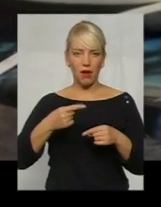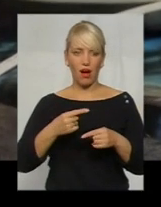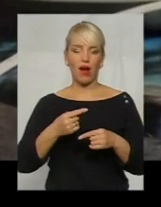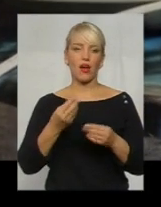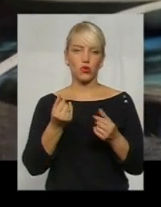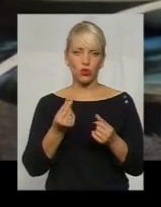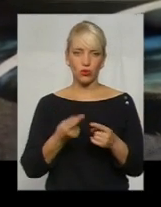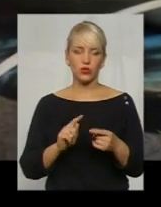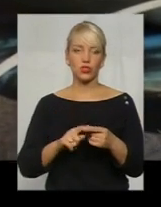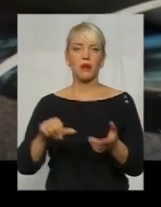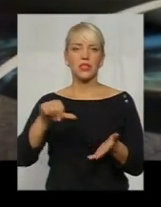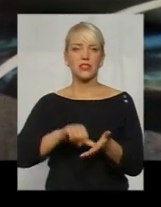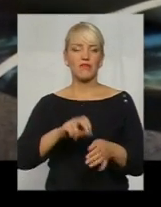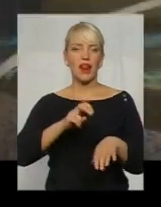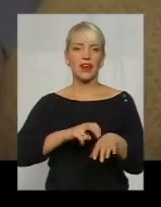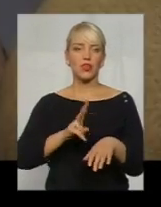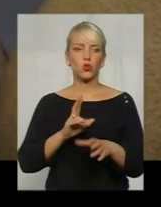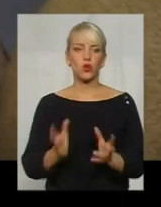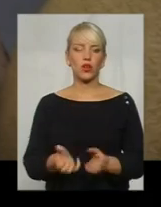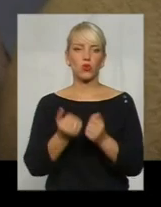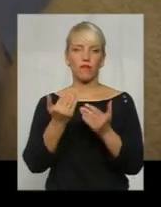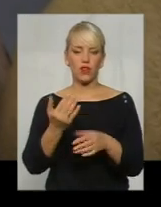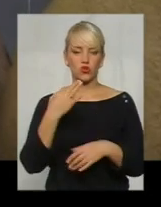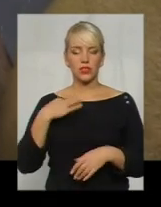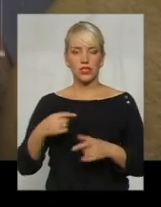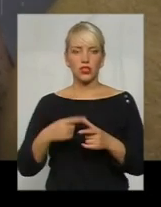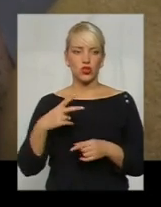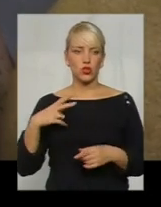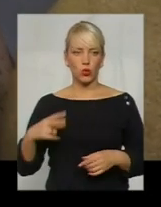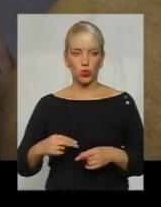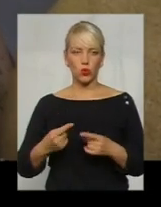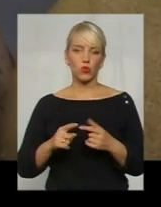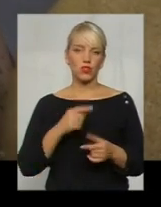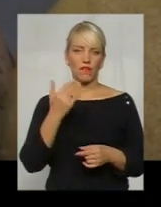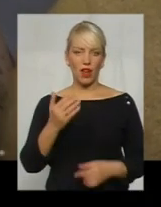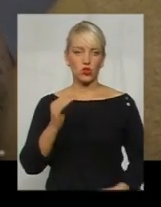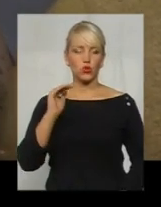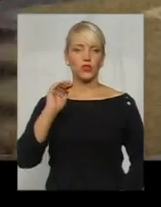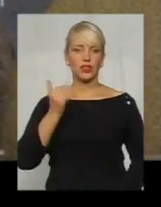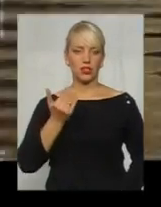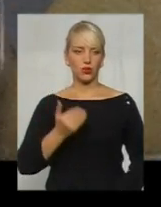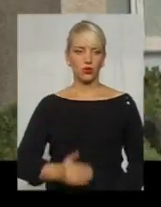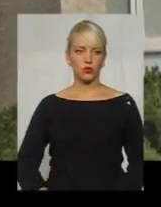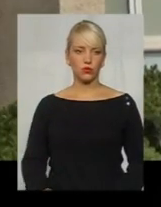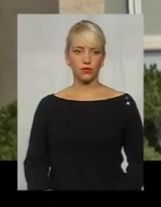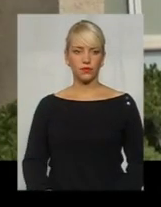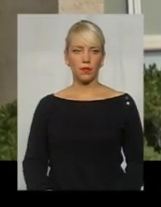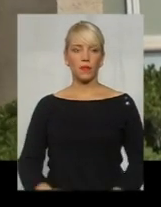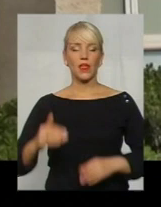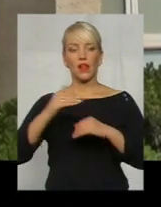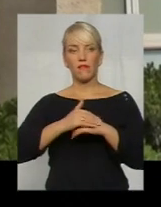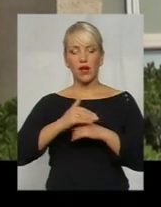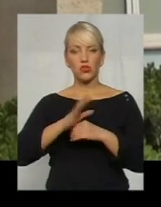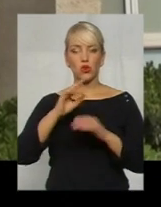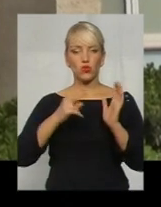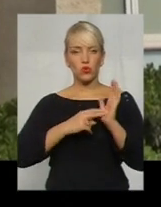представляються лікарем, який рятує вашого сина чи доньку. Або навіть вашою дитиною. Ввечері, десь у